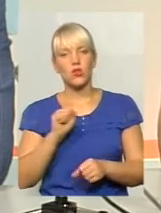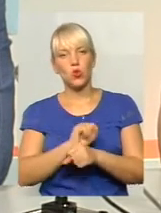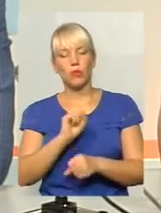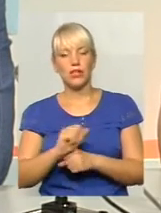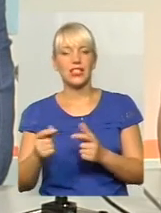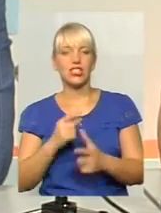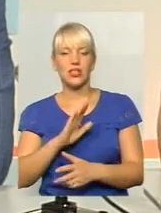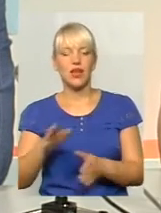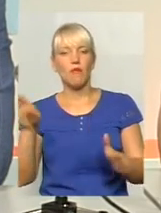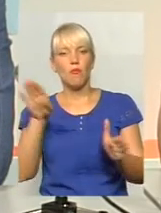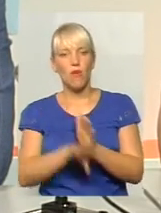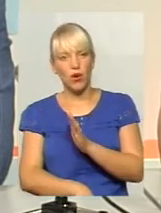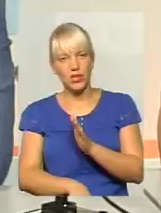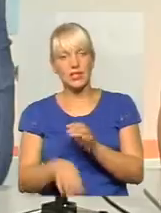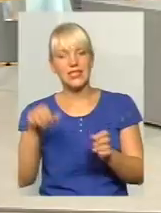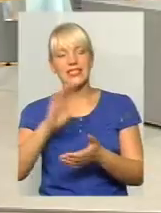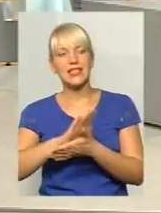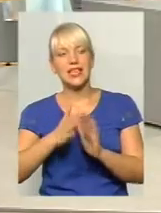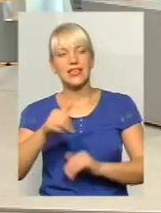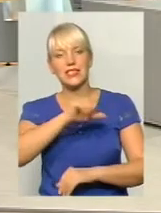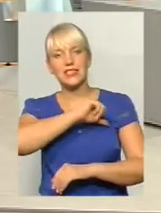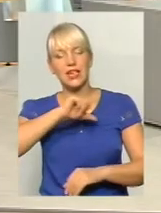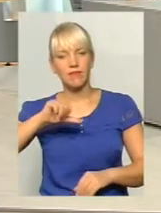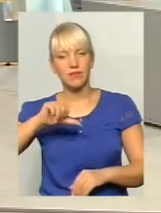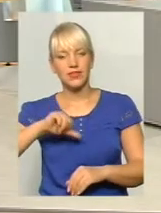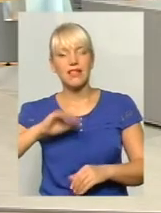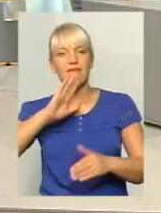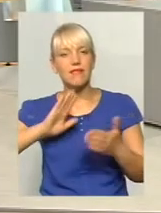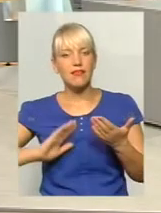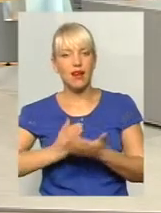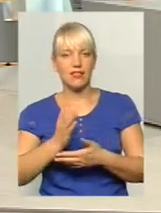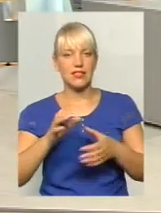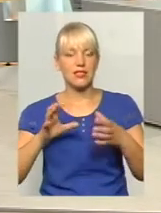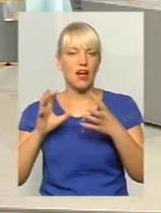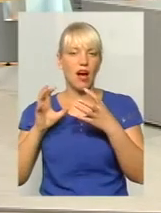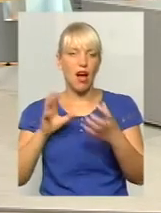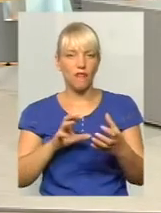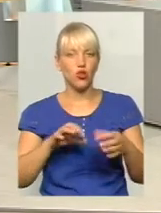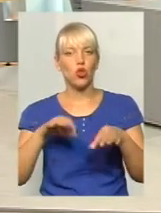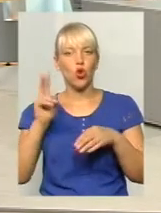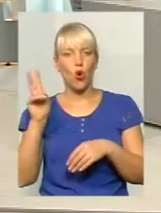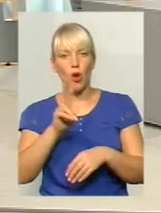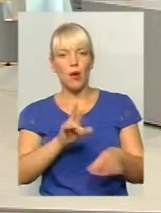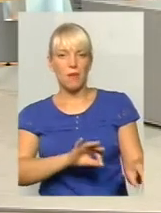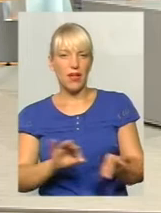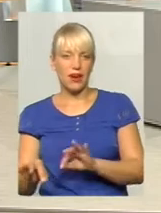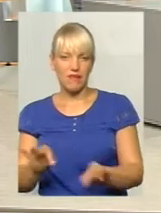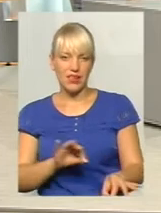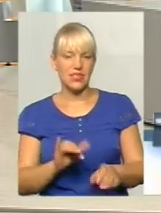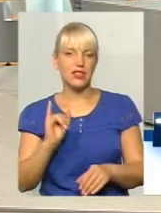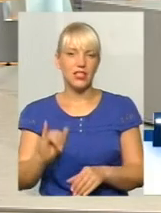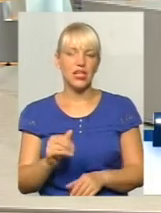поїжджується самий стан і якість автоперевезення. Це перше. І друге – це ціна.